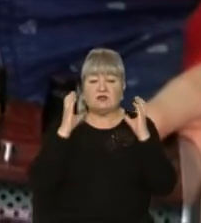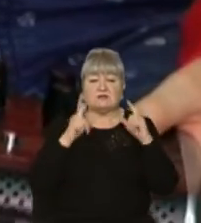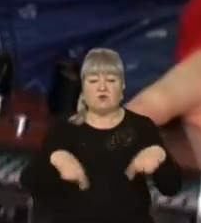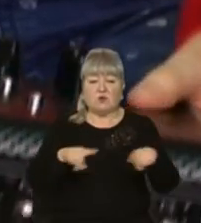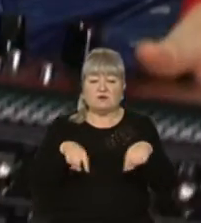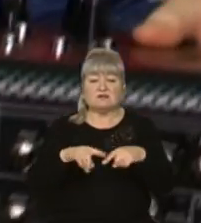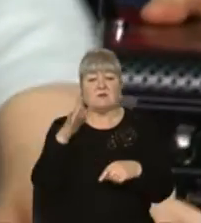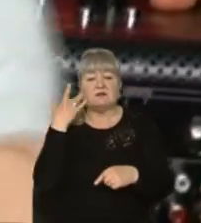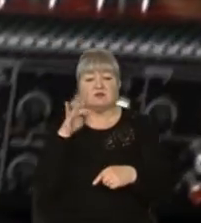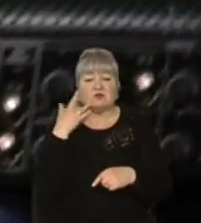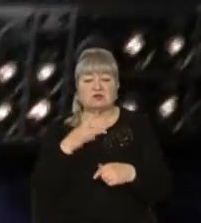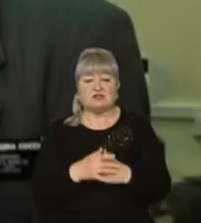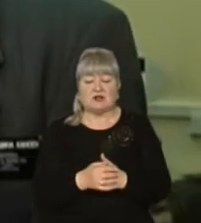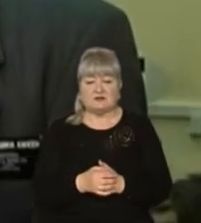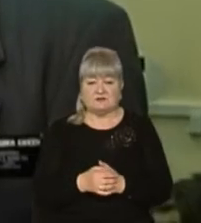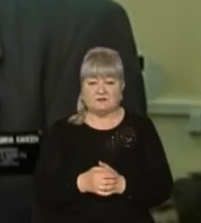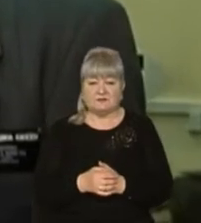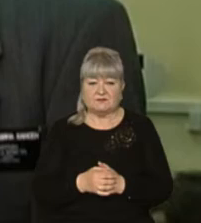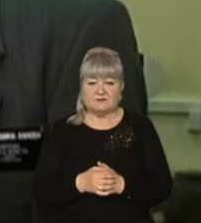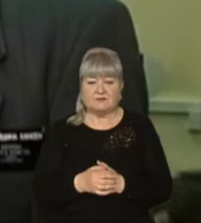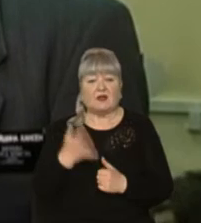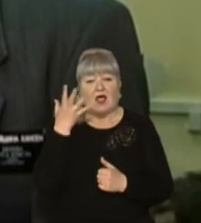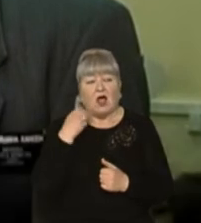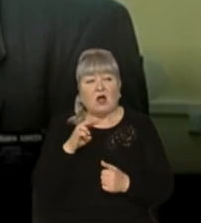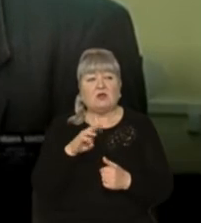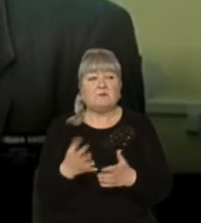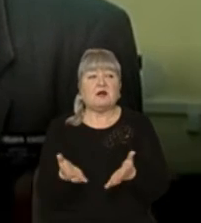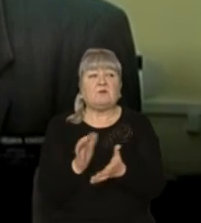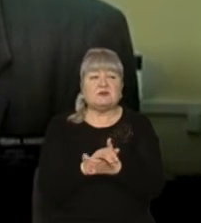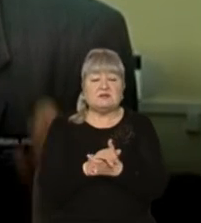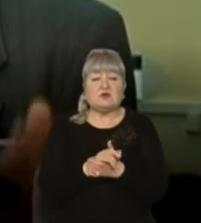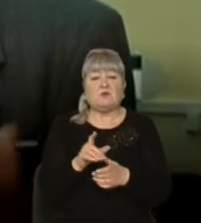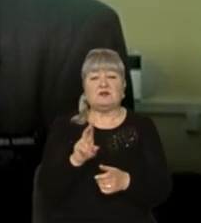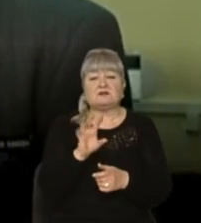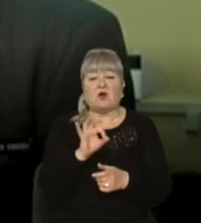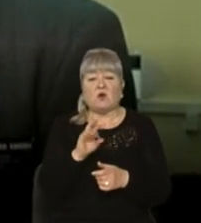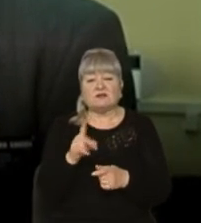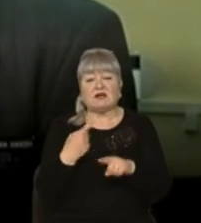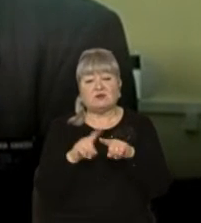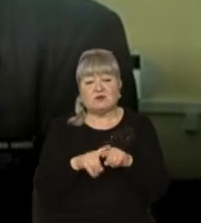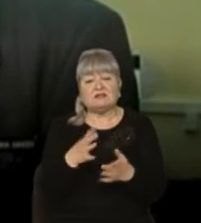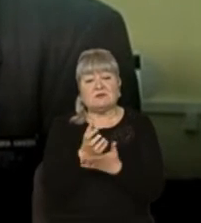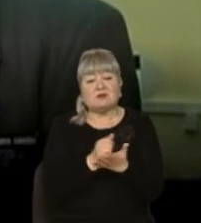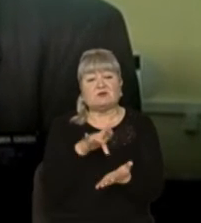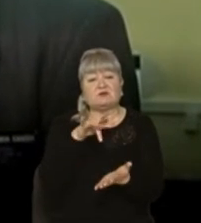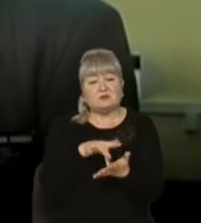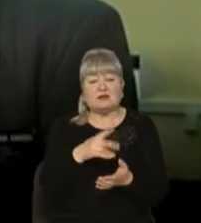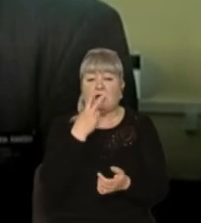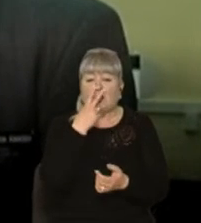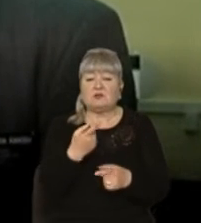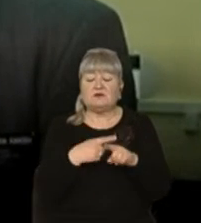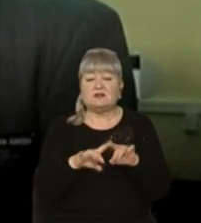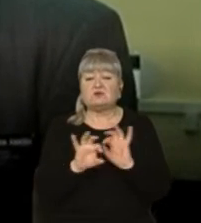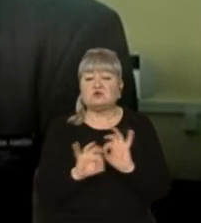Штатів Мелвін та Сильвія Хенсени. Коли ми познайомилися з Оксаною і з цим ресурсним центром подивилися на цю